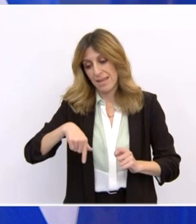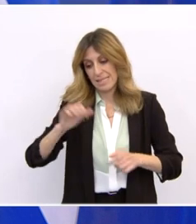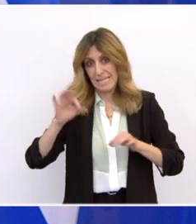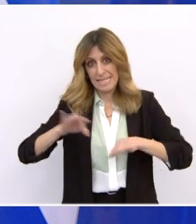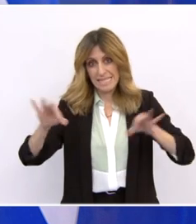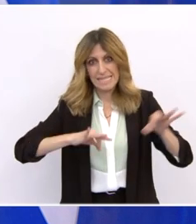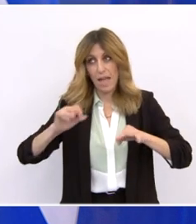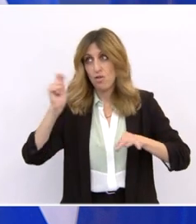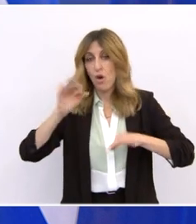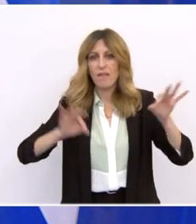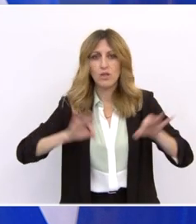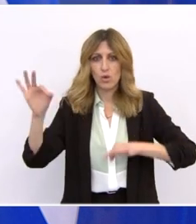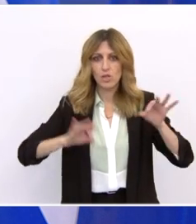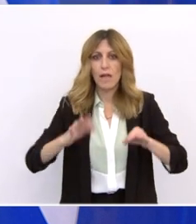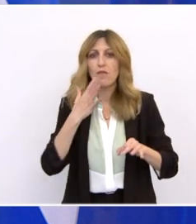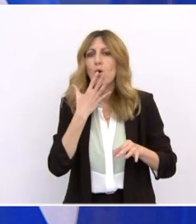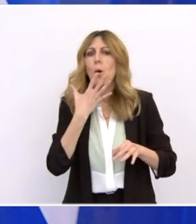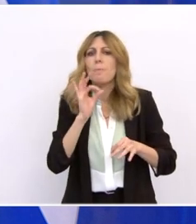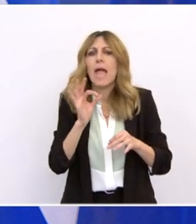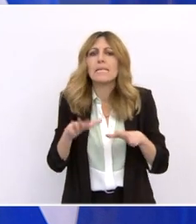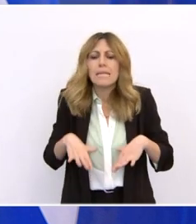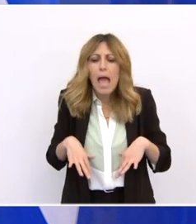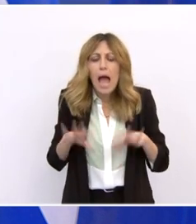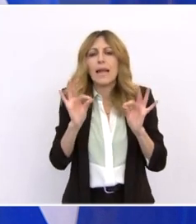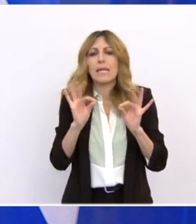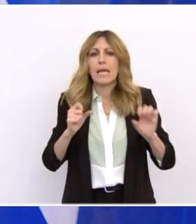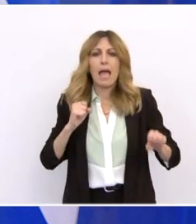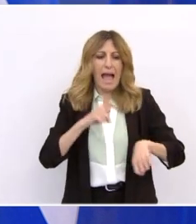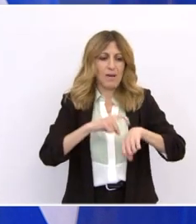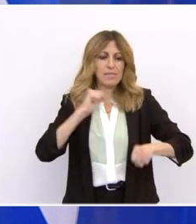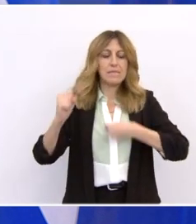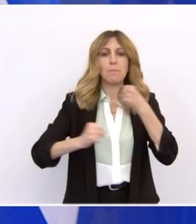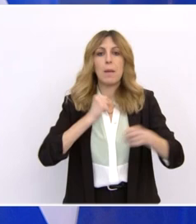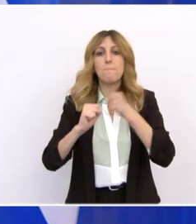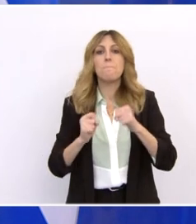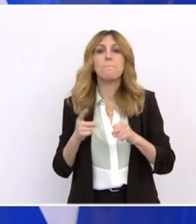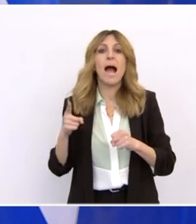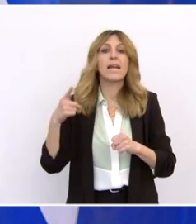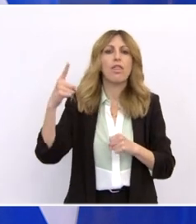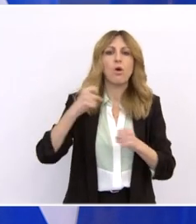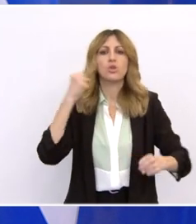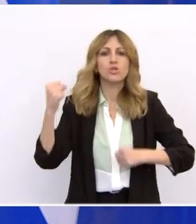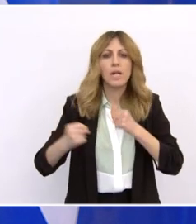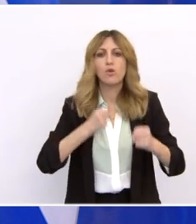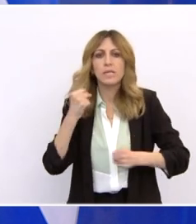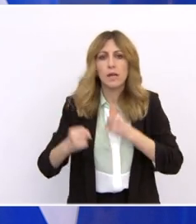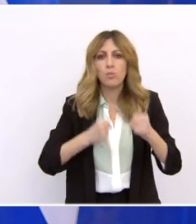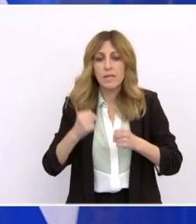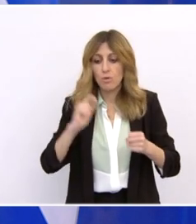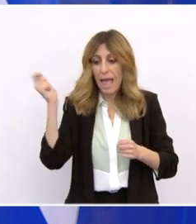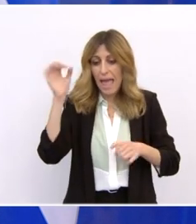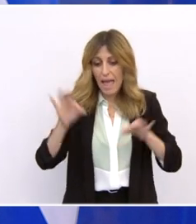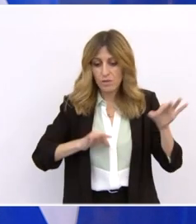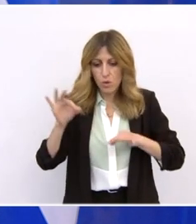το πρώτο χιλιόμετρο ενός Μαραθωνίου, το νήμα του οποίου θα κοπεί μόνο όταν όλοι οι πόροι έχουν απορροφηθεί